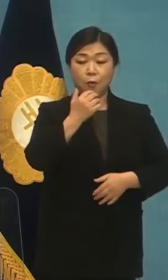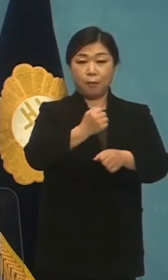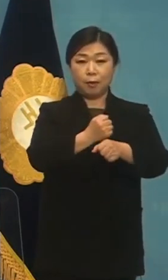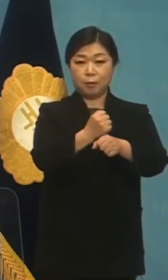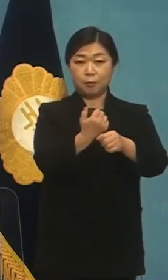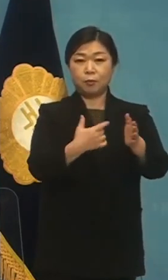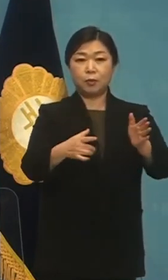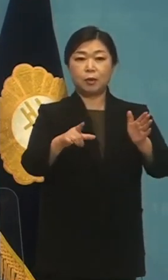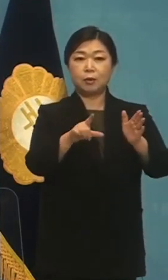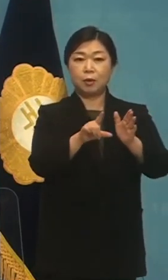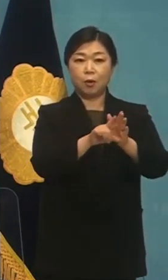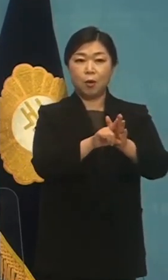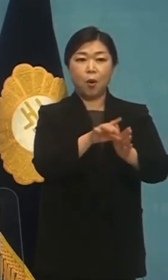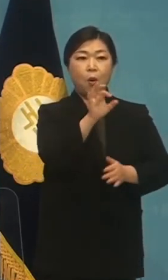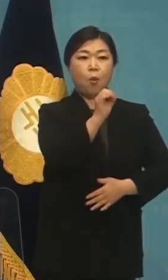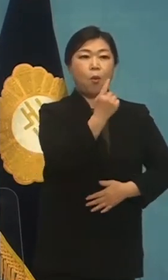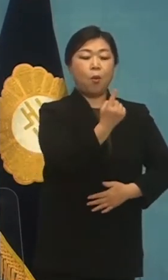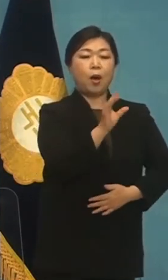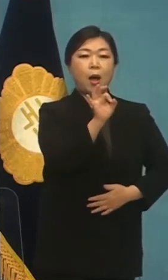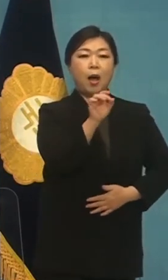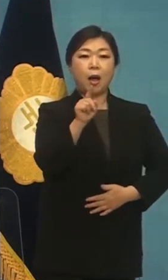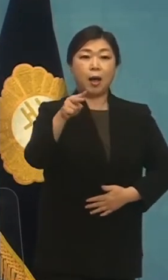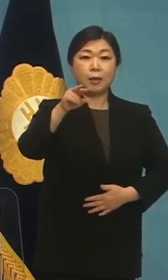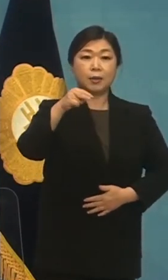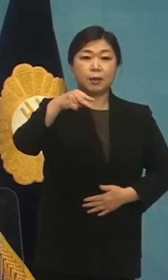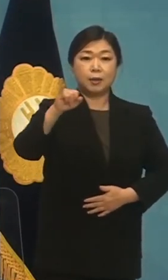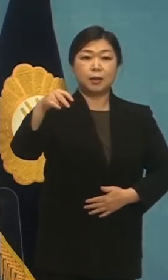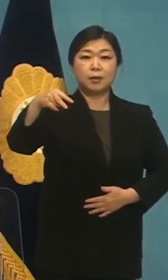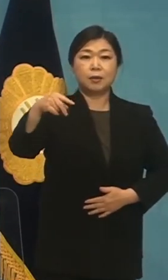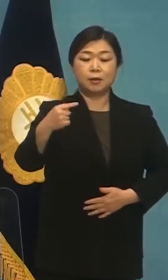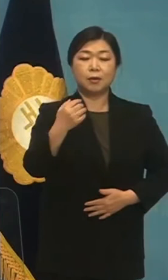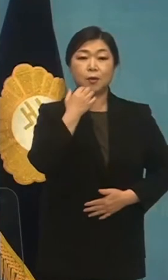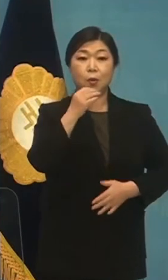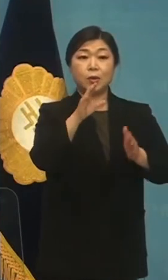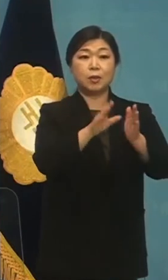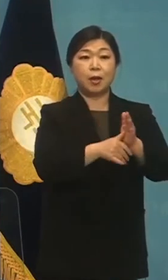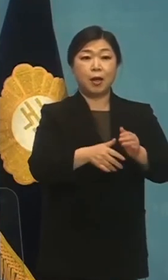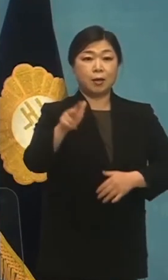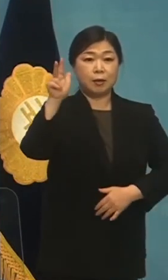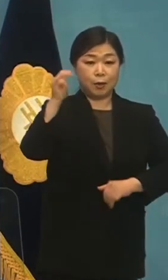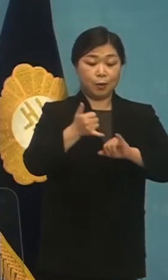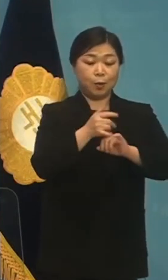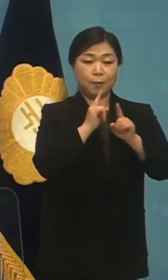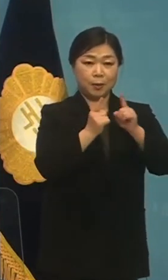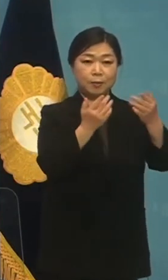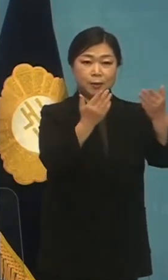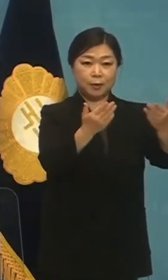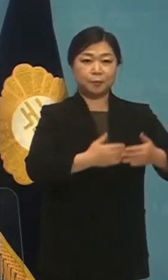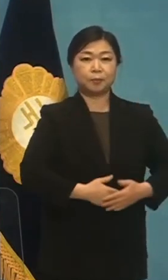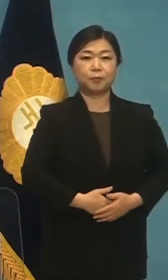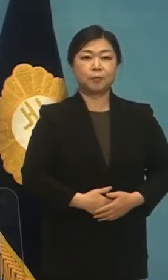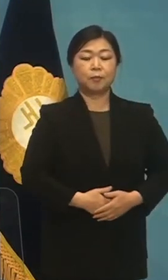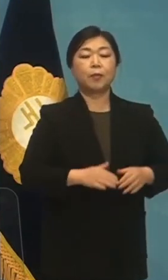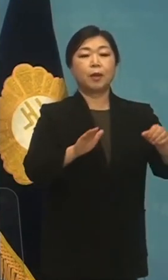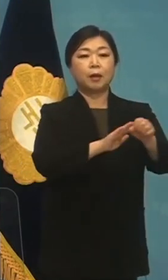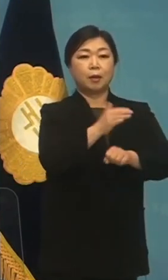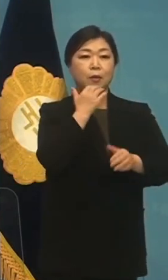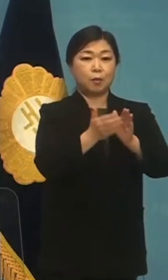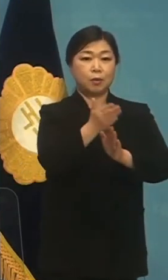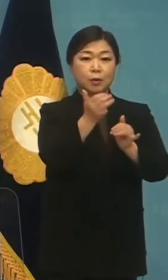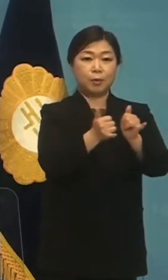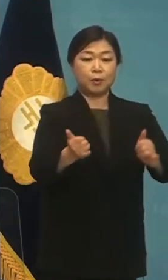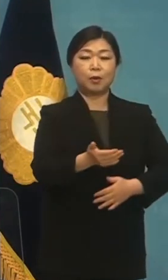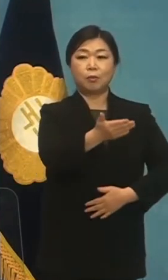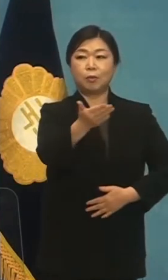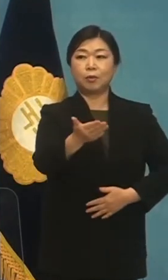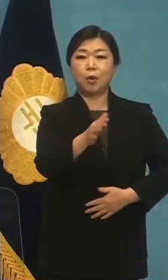만들기 위한 오아시스 서울시대 공약을 설명드리고자 합니다. 사랑하는 서울시민 여러분